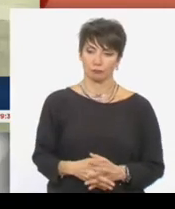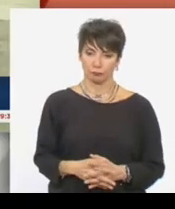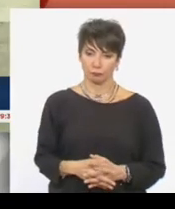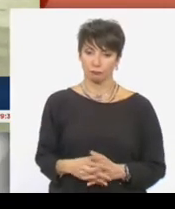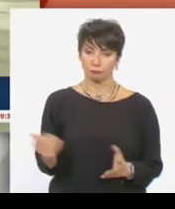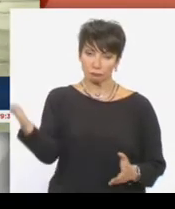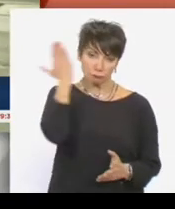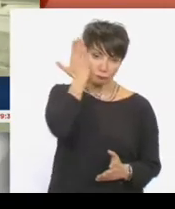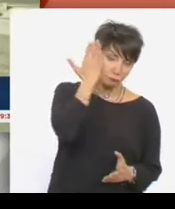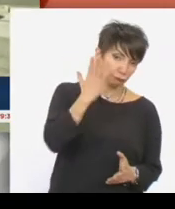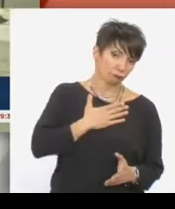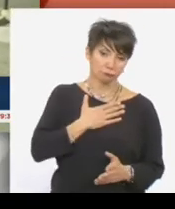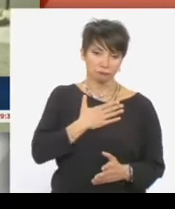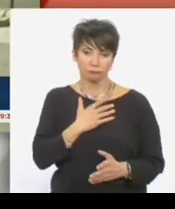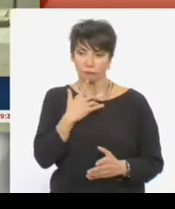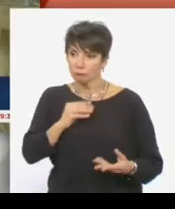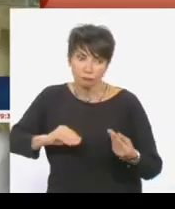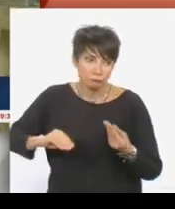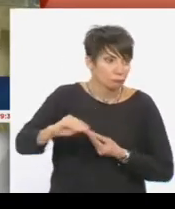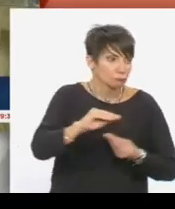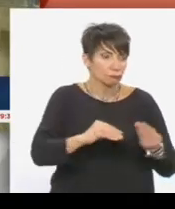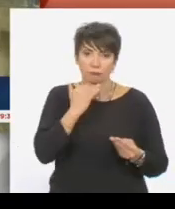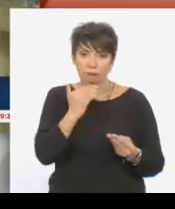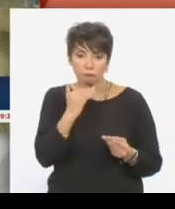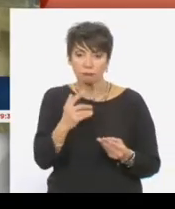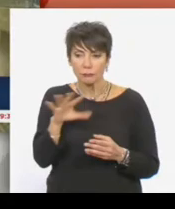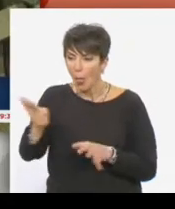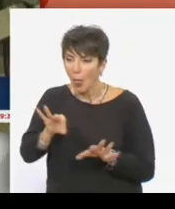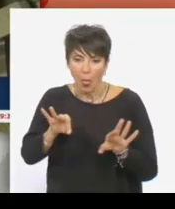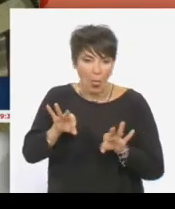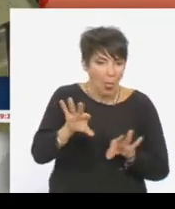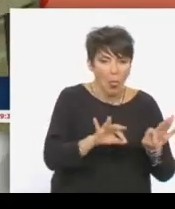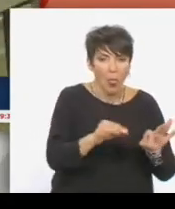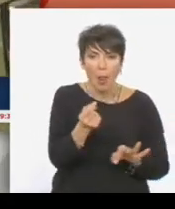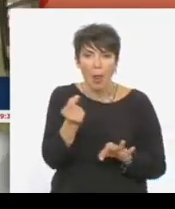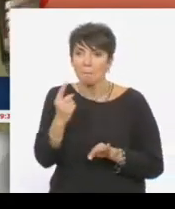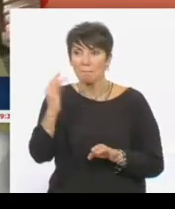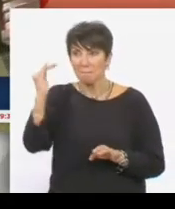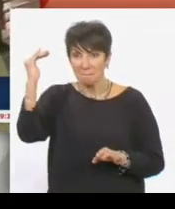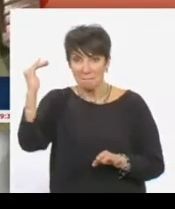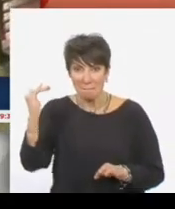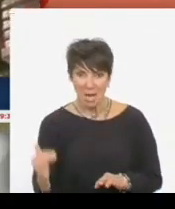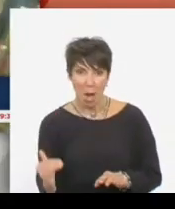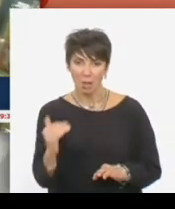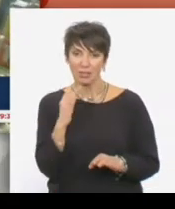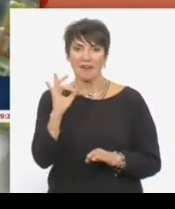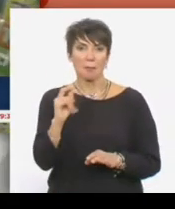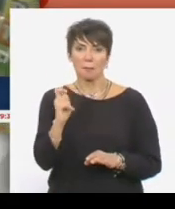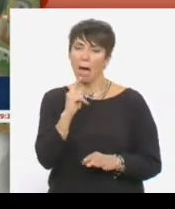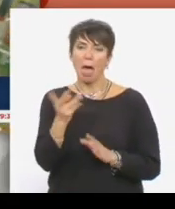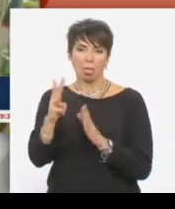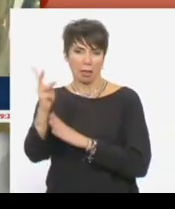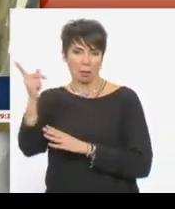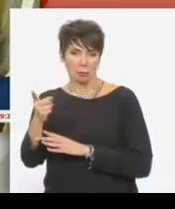Έχουν ακριβένει, γενικώς ο κόσμος δεν μπορεί να τα βγάλει πέρα. Έρχεται και ψωνίζει πάντα λιγότερα. Εάν μειωθεί ο ΦΠΙΑ από το 13 στο 6%,